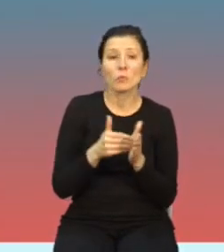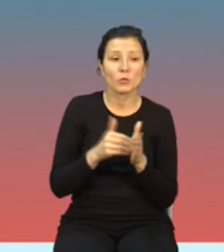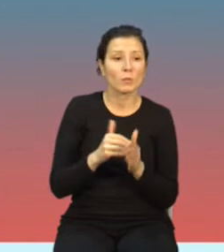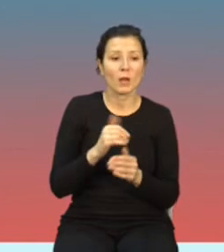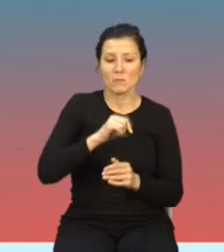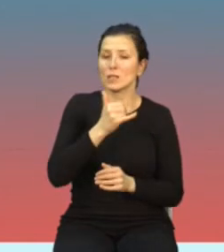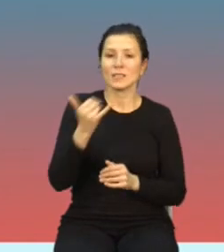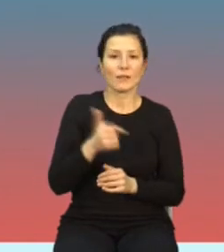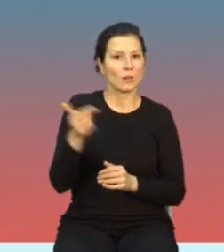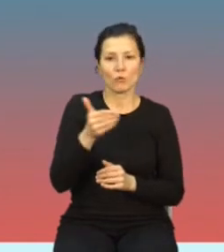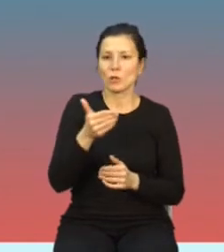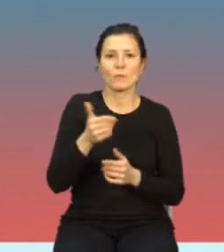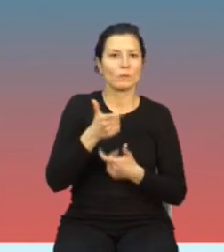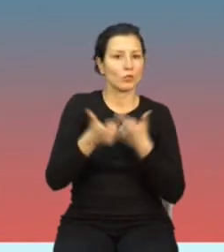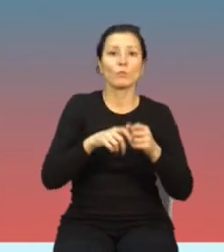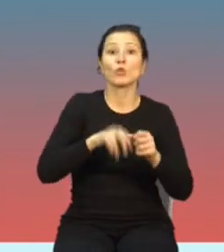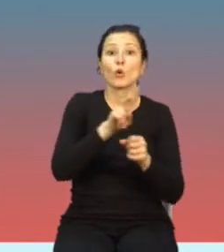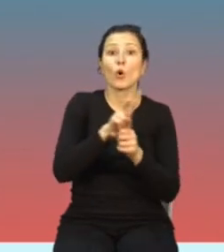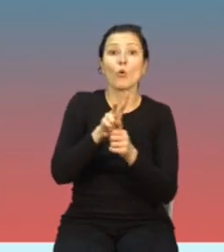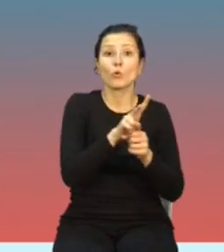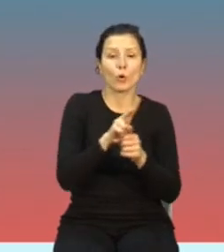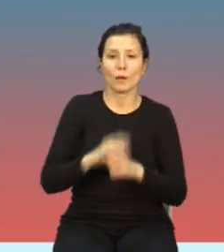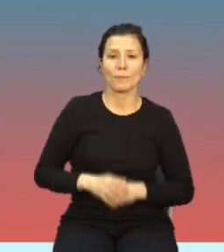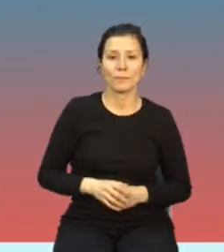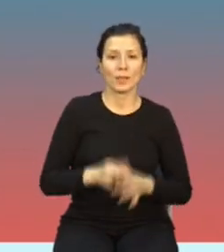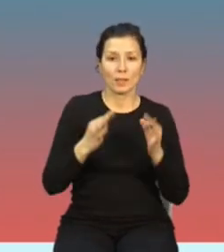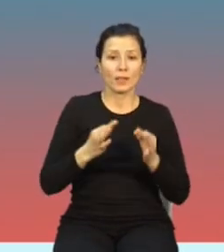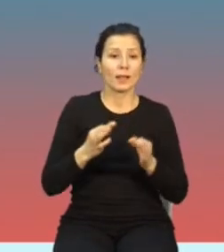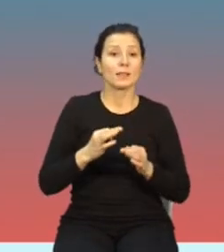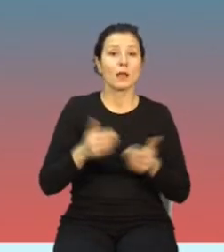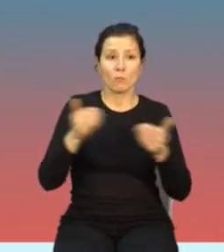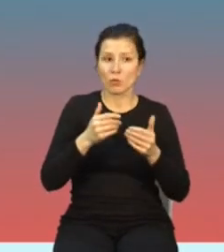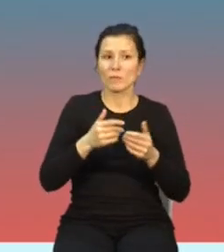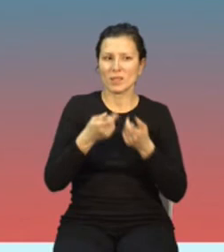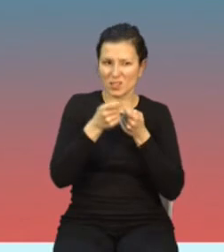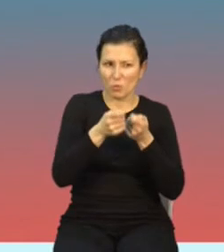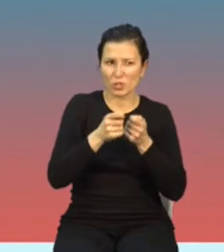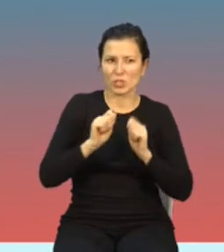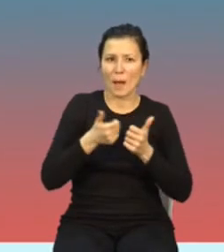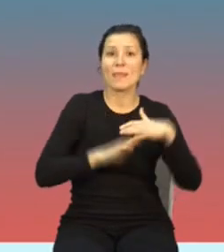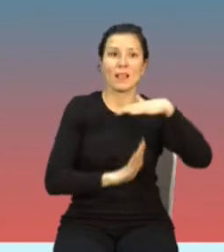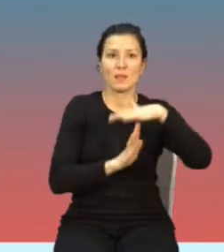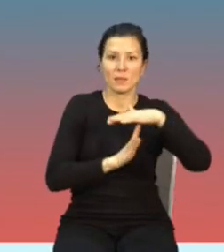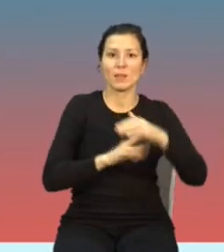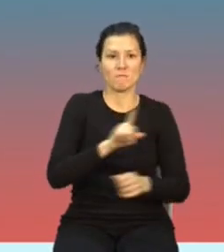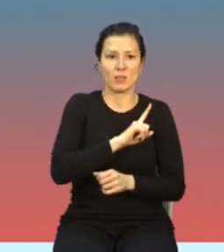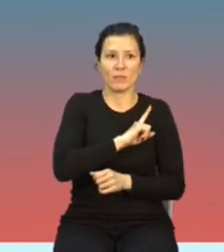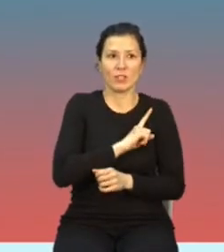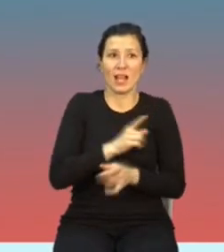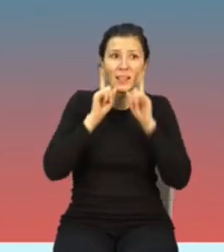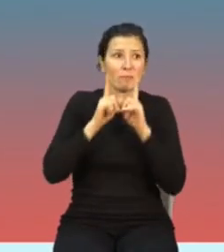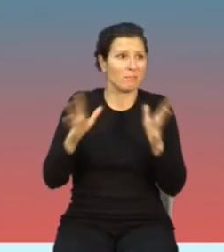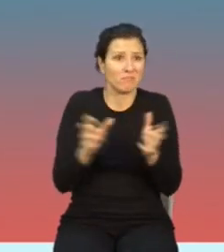Jesteśmy teraz już w stanie narzucić przestrzeganie takich limitów, ale tak naprawdę nigdy nie znaleźliśmy takiej sytuacji, gdzie